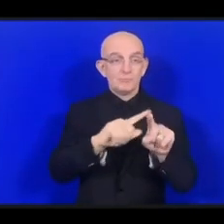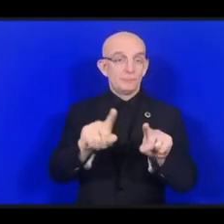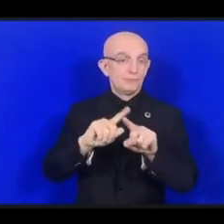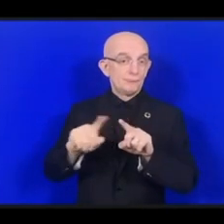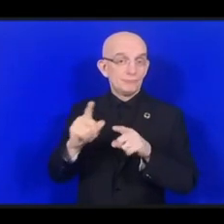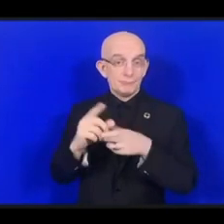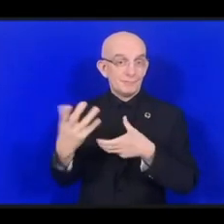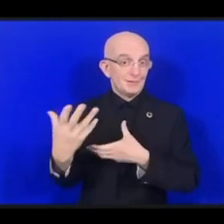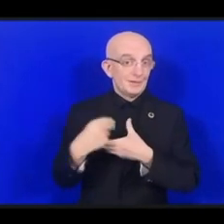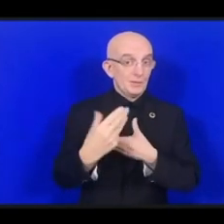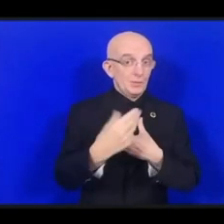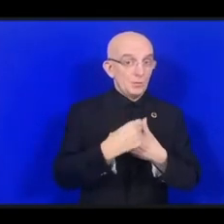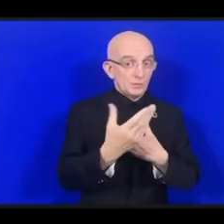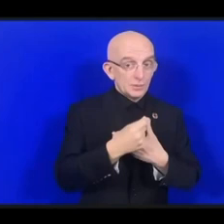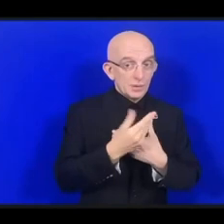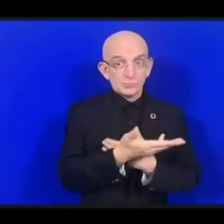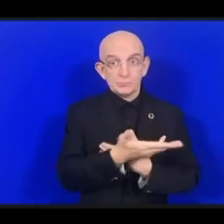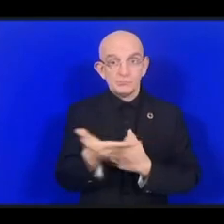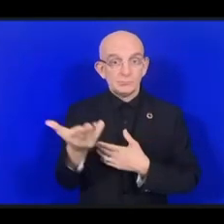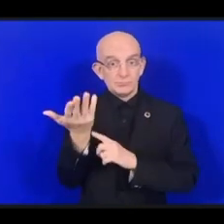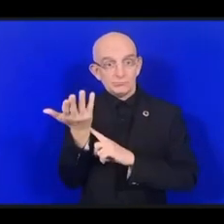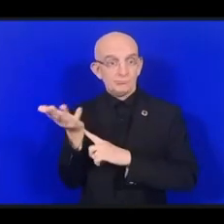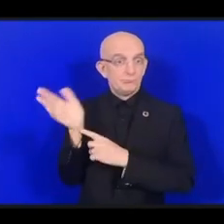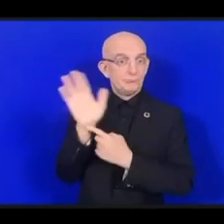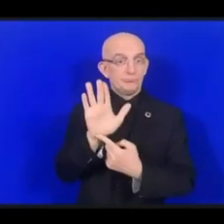женщины и молодежь.